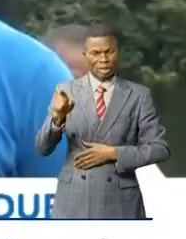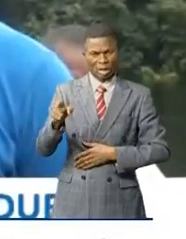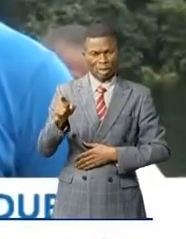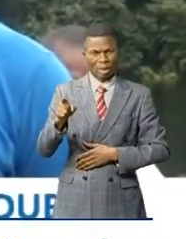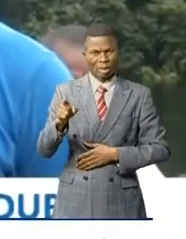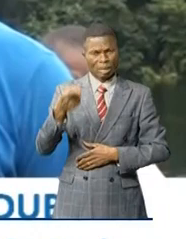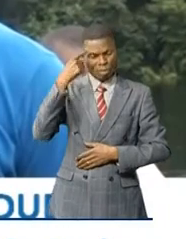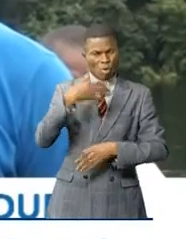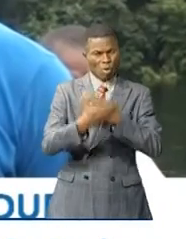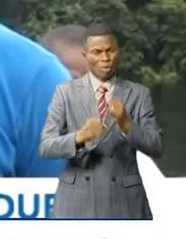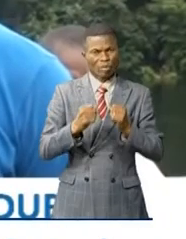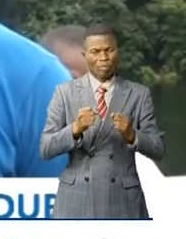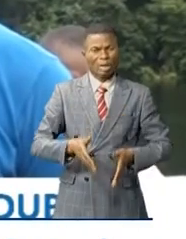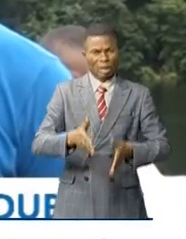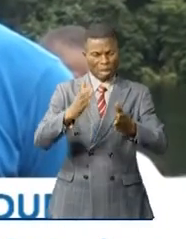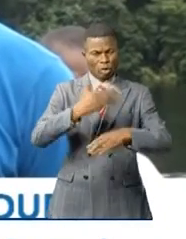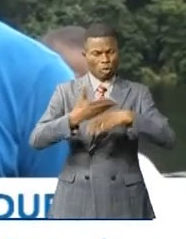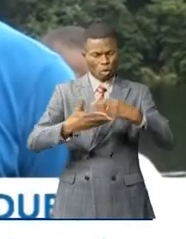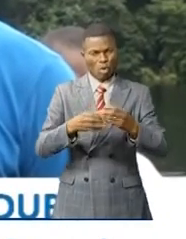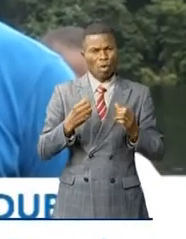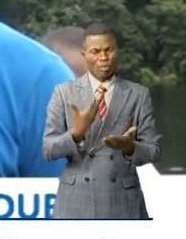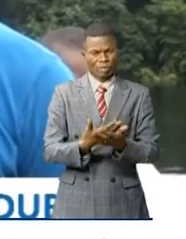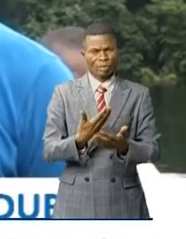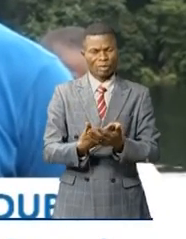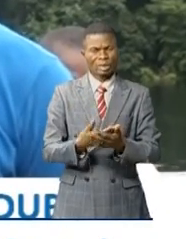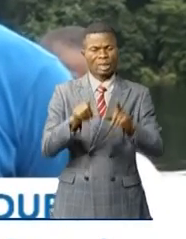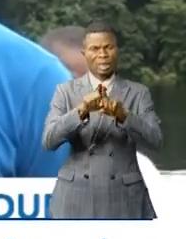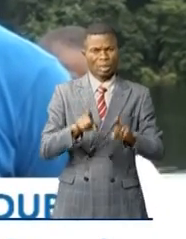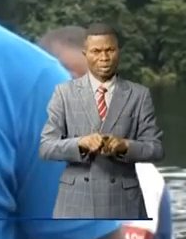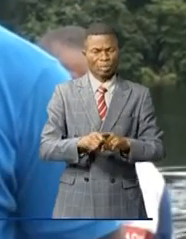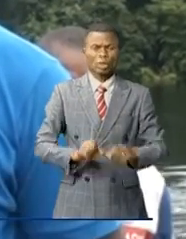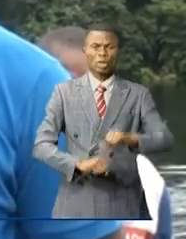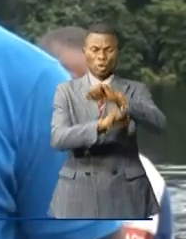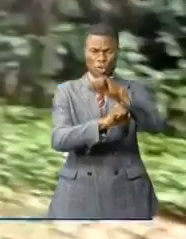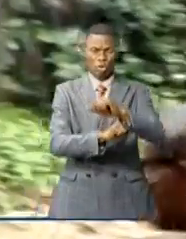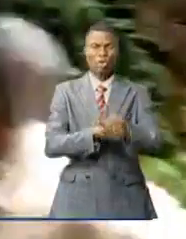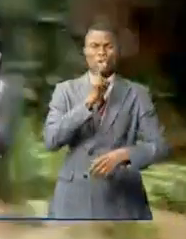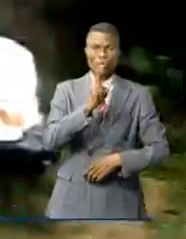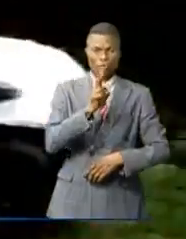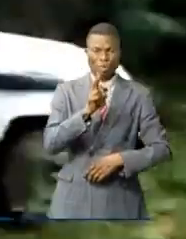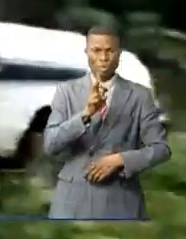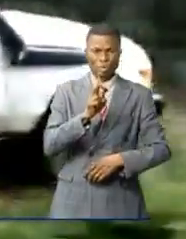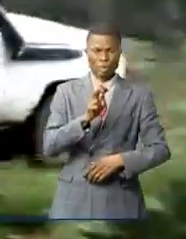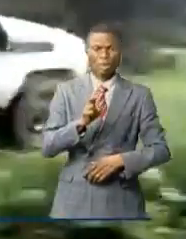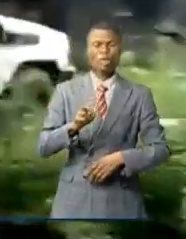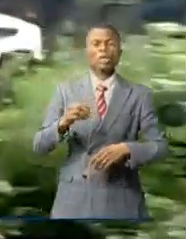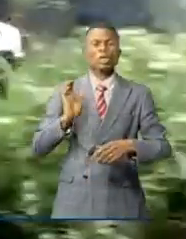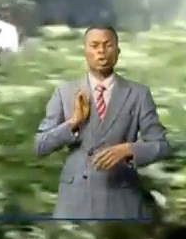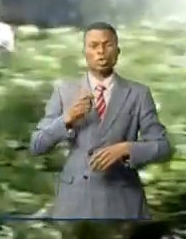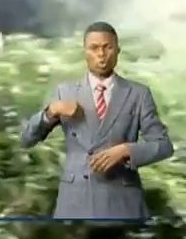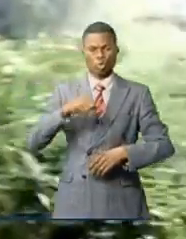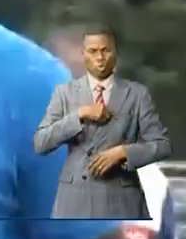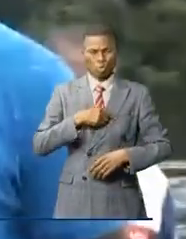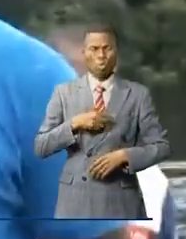faire en sorte que les routes soient dégagées et avec l'appui évidemment de votre gouvernement provincial, nous allons donner